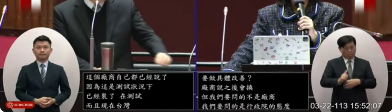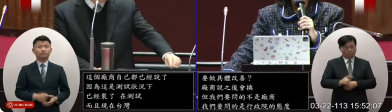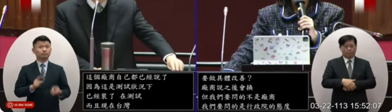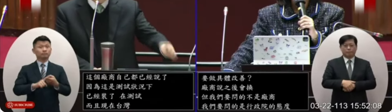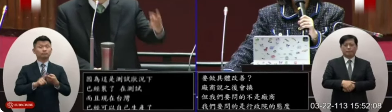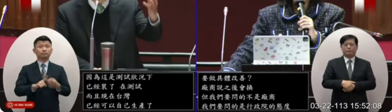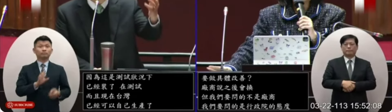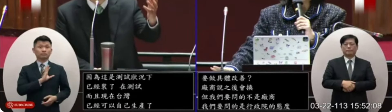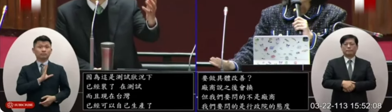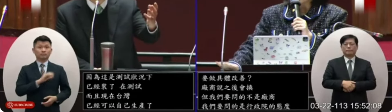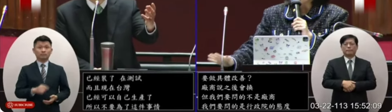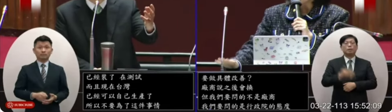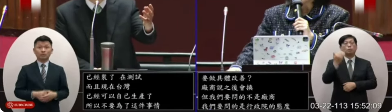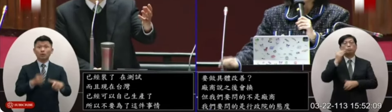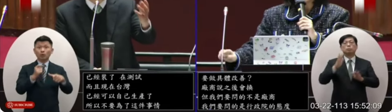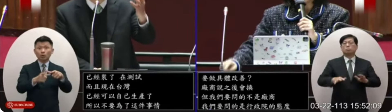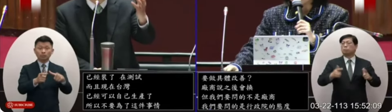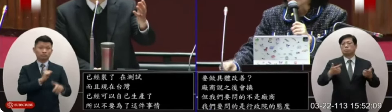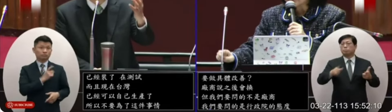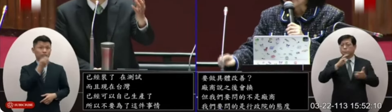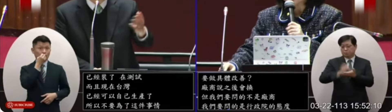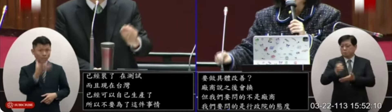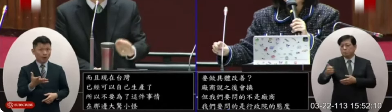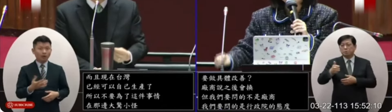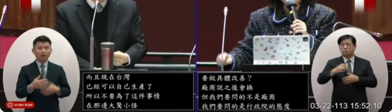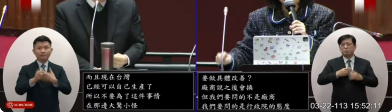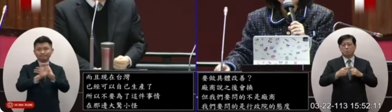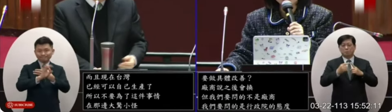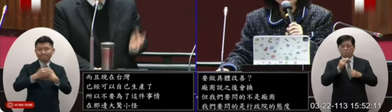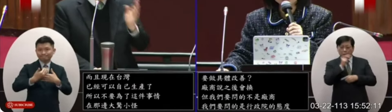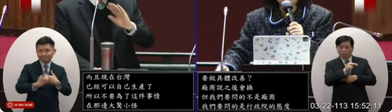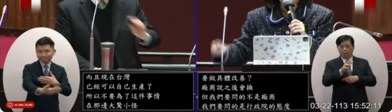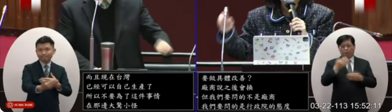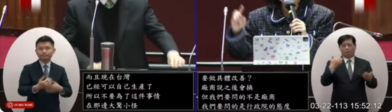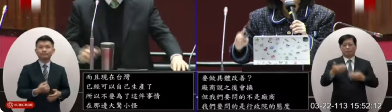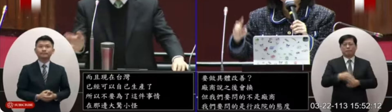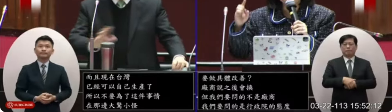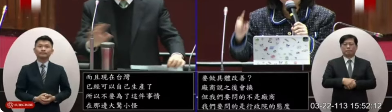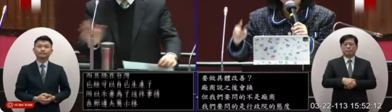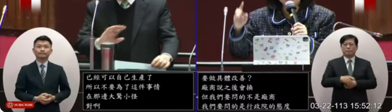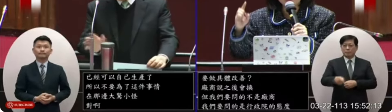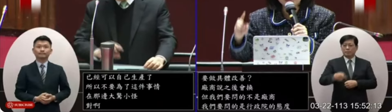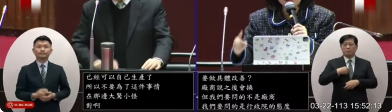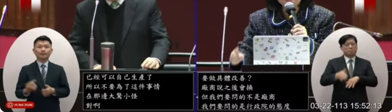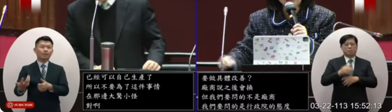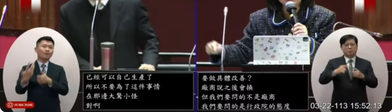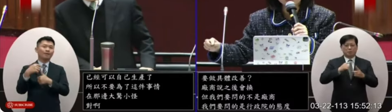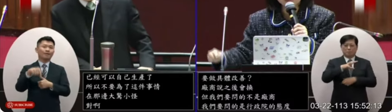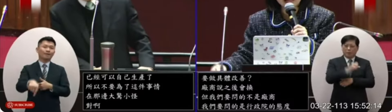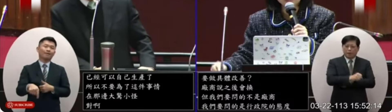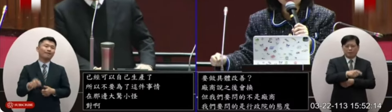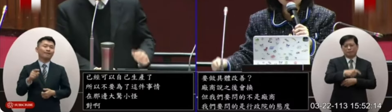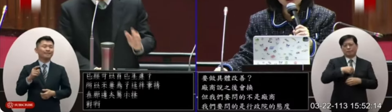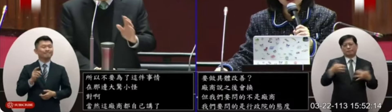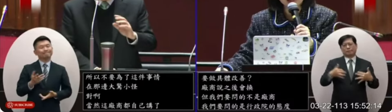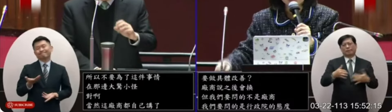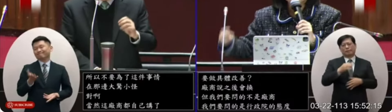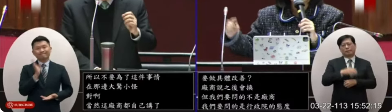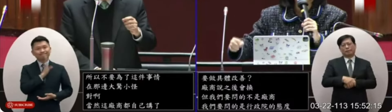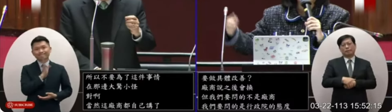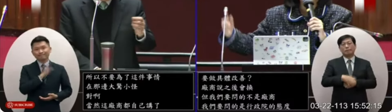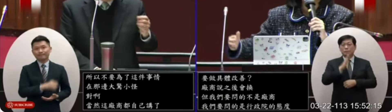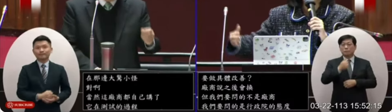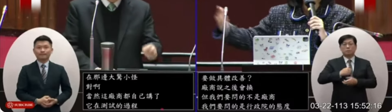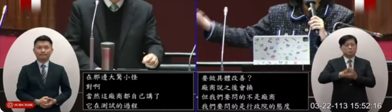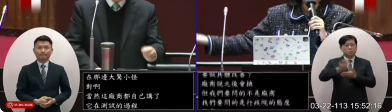對啊當然這廠商自己講了他在測試的過程甚至不會有人有發現有這樣子的